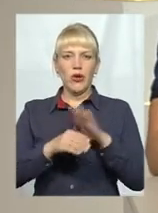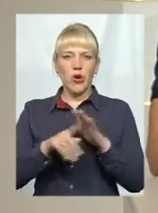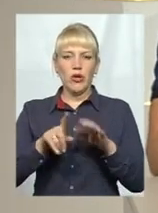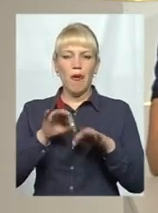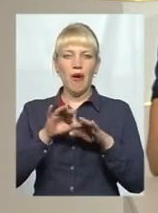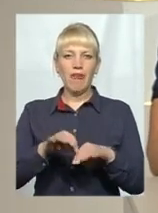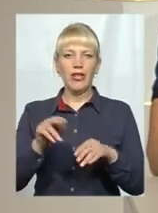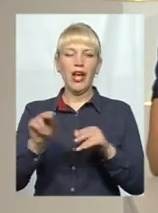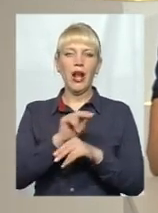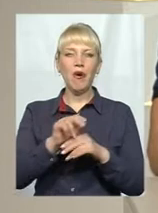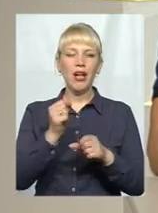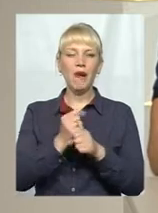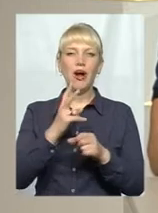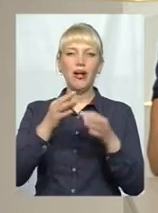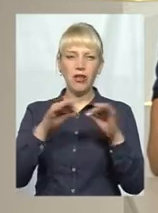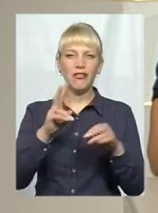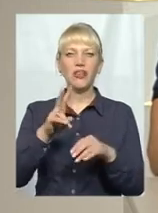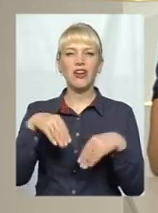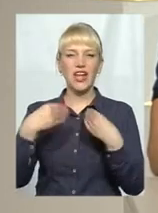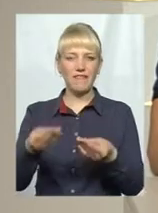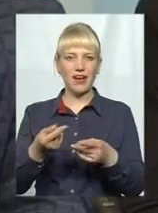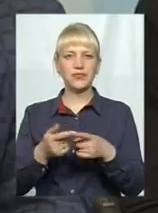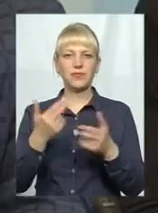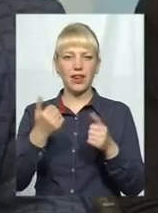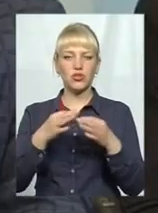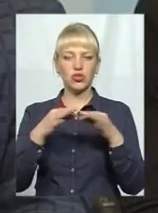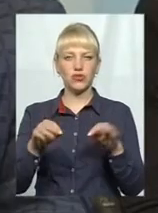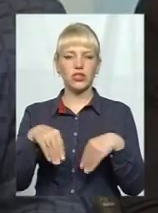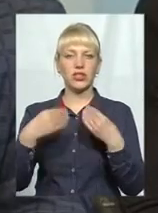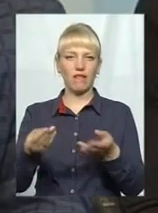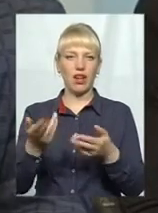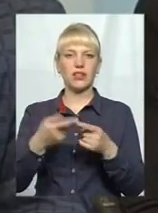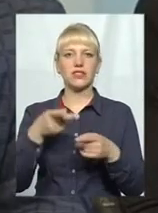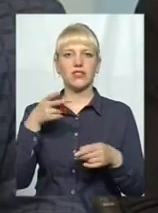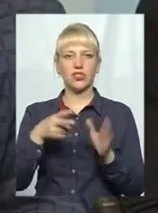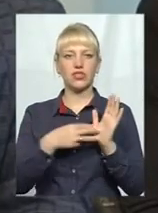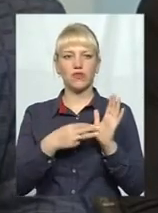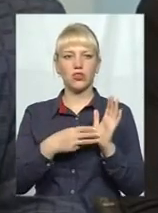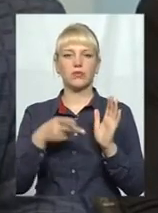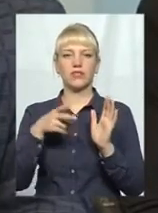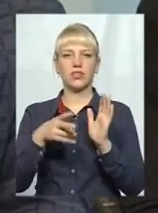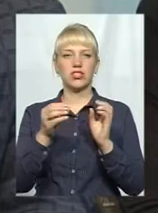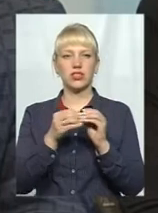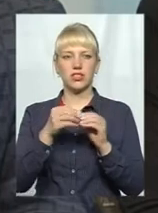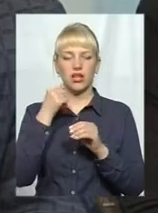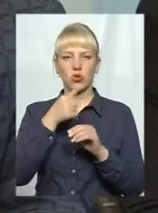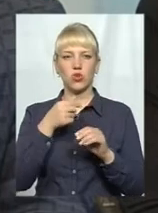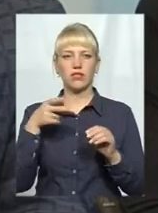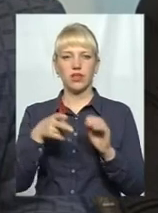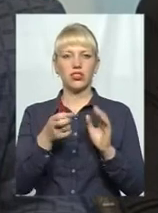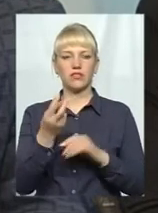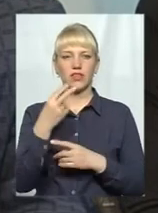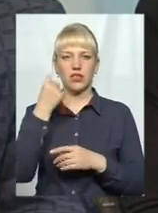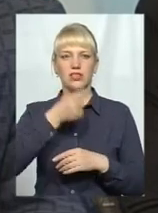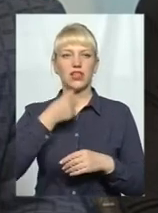дозволи хтось давав на встановлені? Звичайно, дозволи давалися, давалися там 2008, 2010, 2012